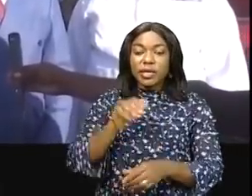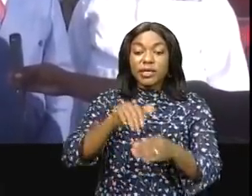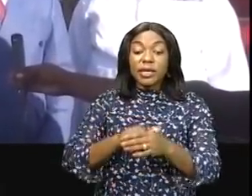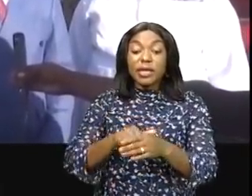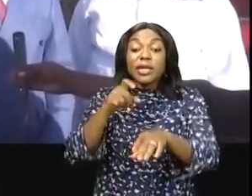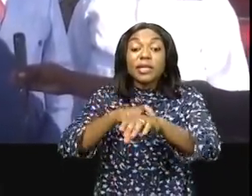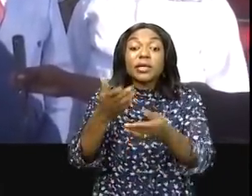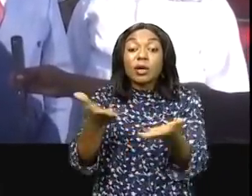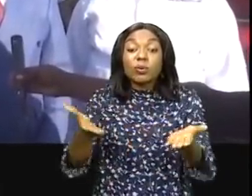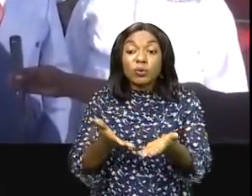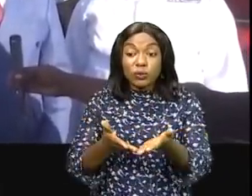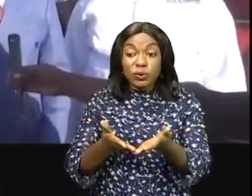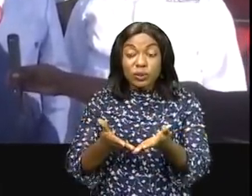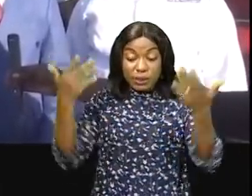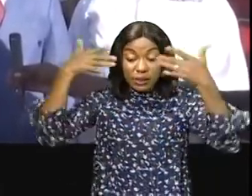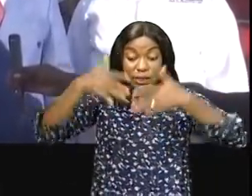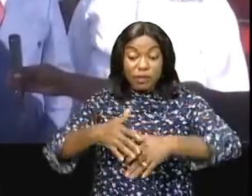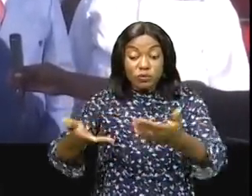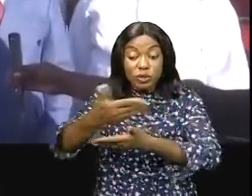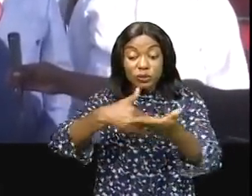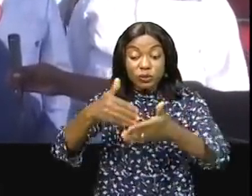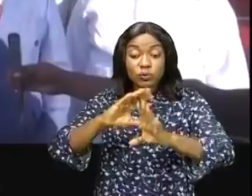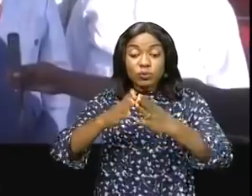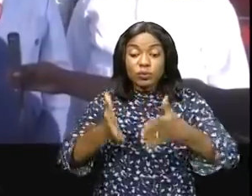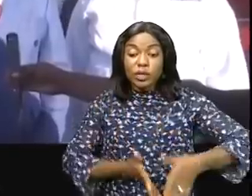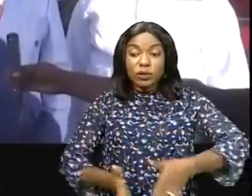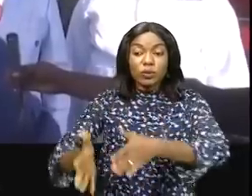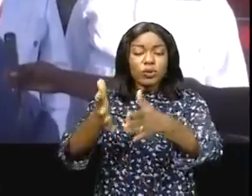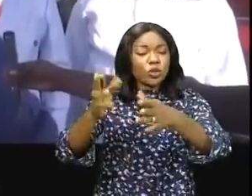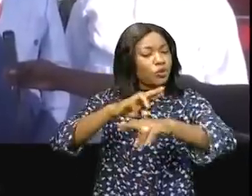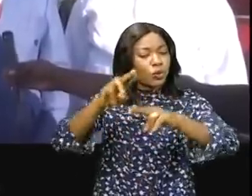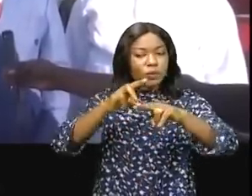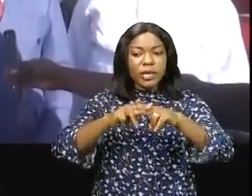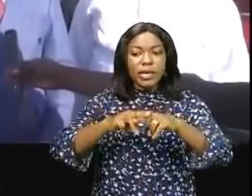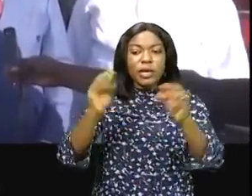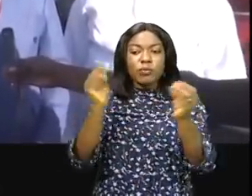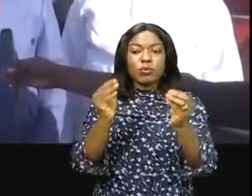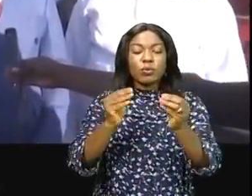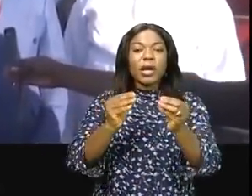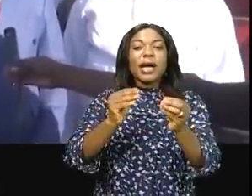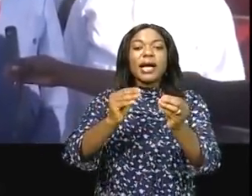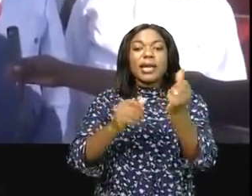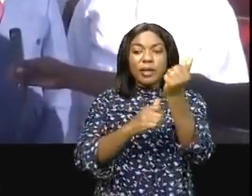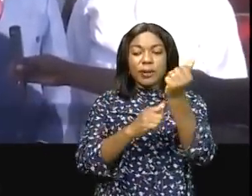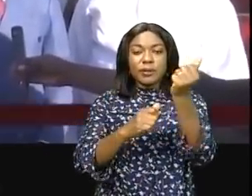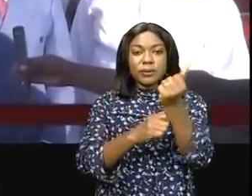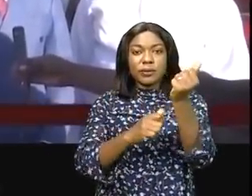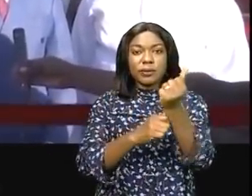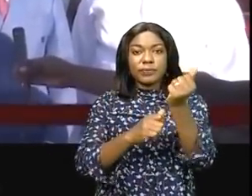pour essayer de remettre toutes les routes en état afin que les usagers puissent